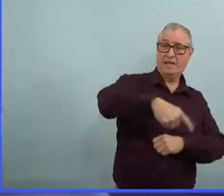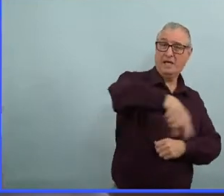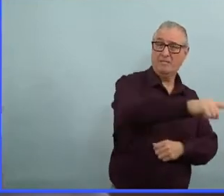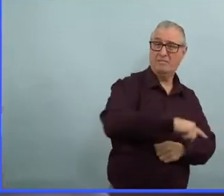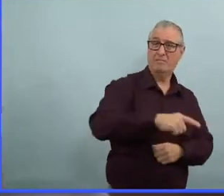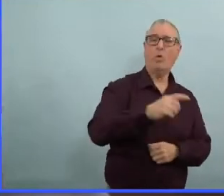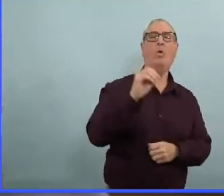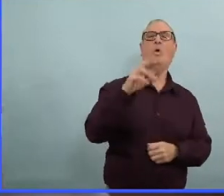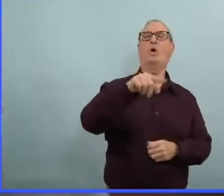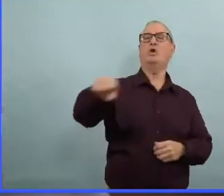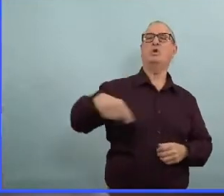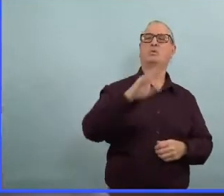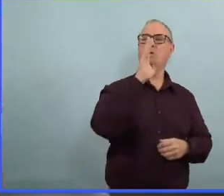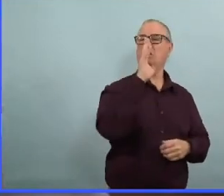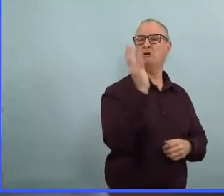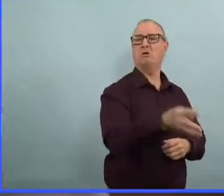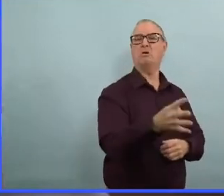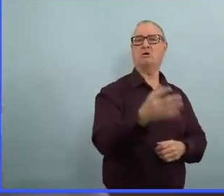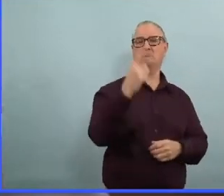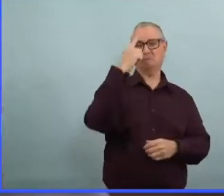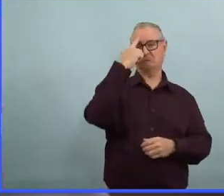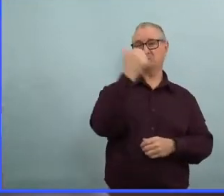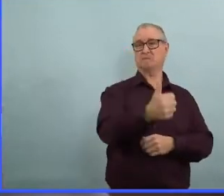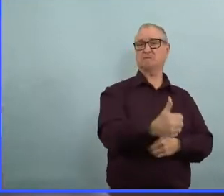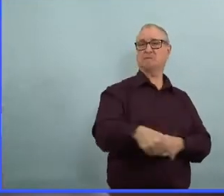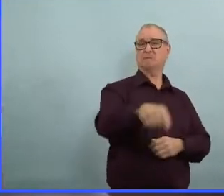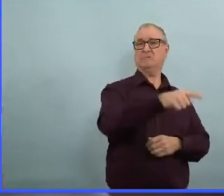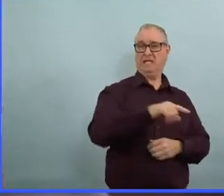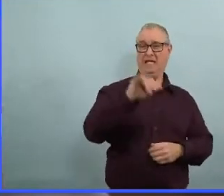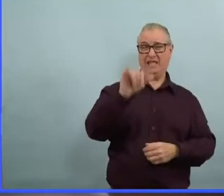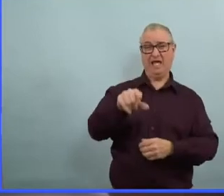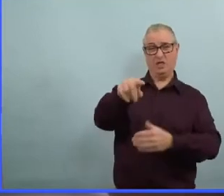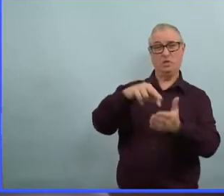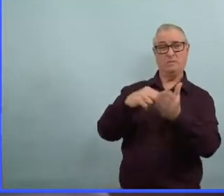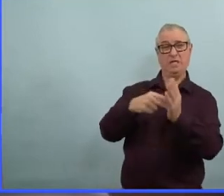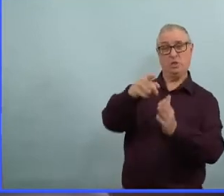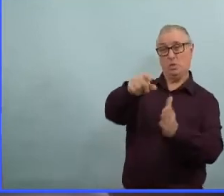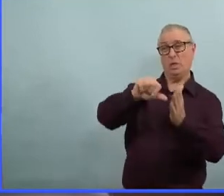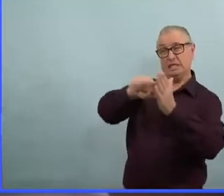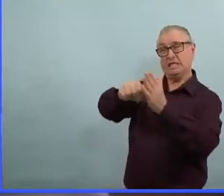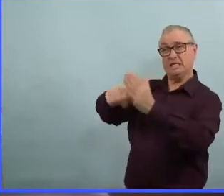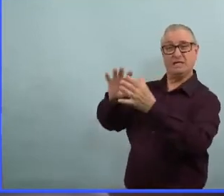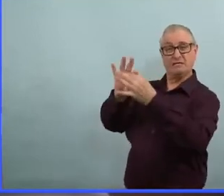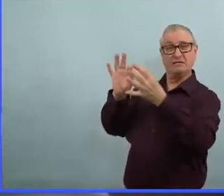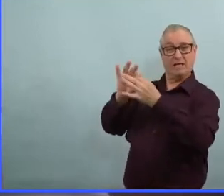ont des défis médicaux et qui devaient assumer leurs propres risques avant la pandémie.